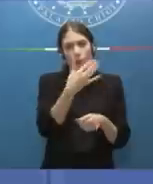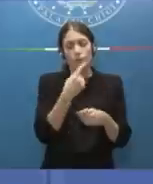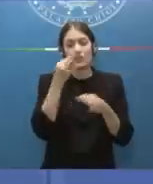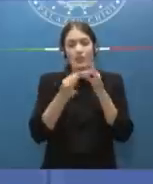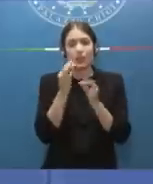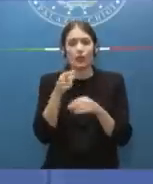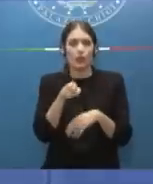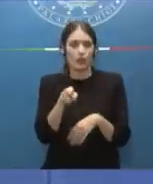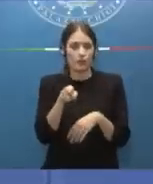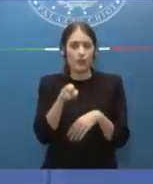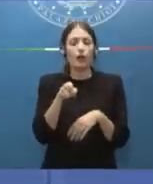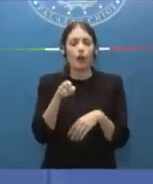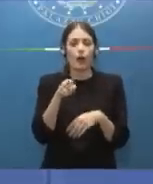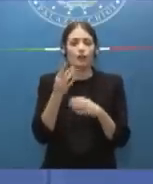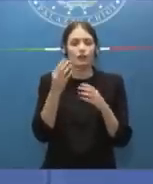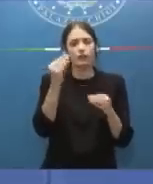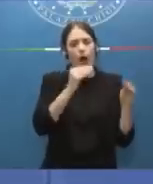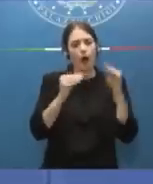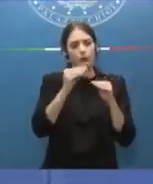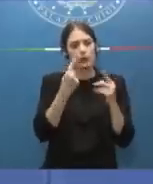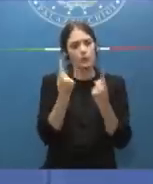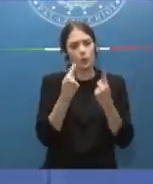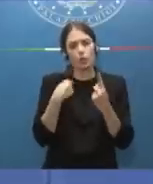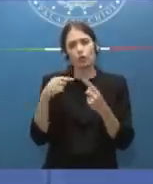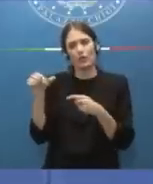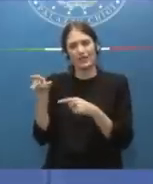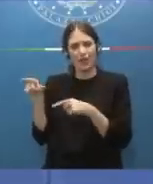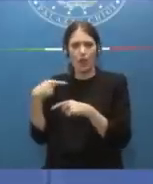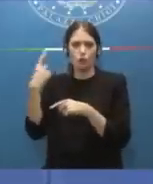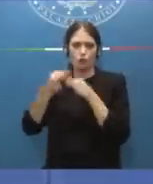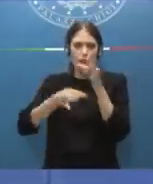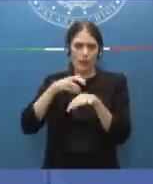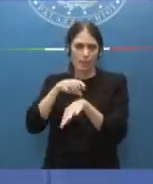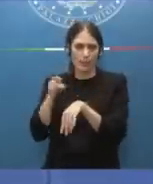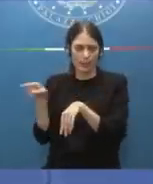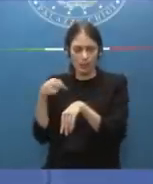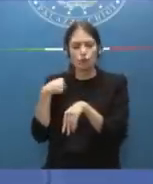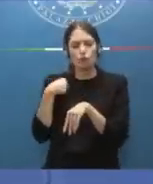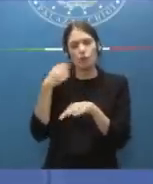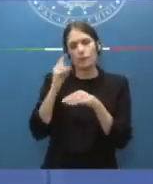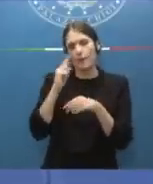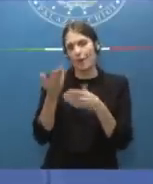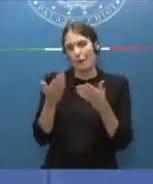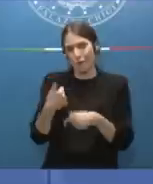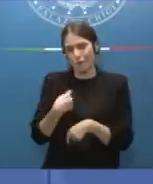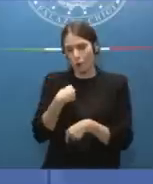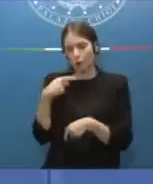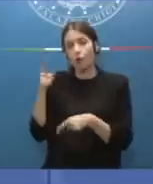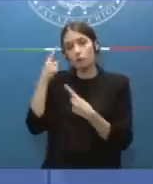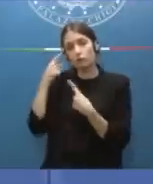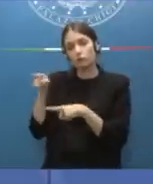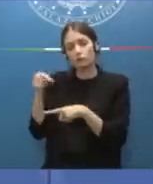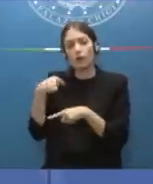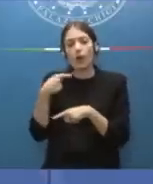base dei dati e della situazione che il Ministro Schillaci ovviamente spiegherà meglio di me abbiamo deciso di